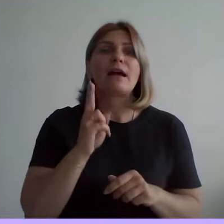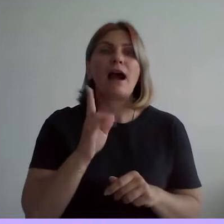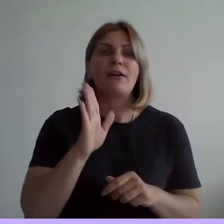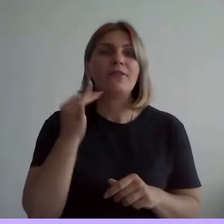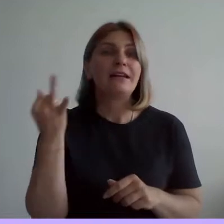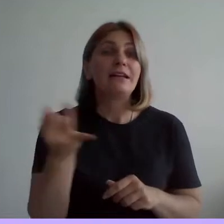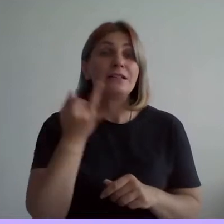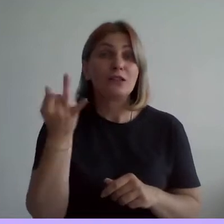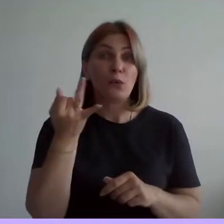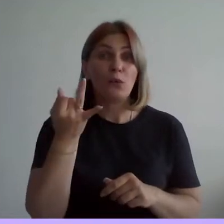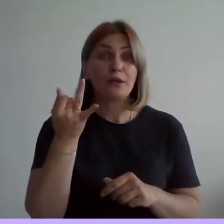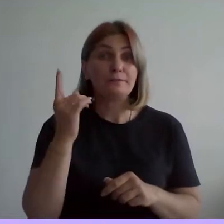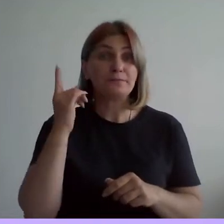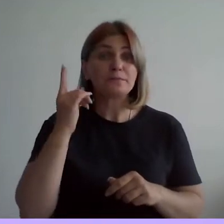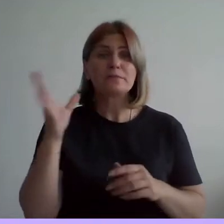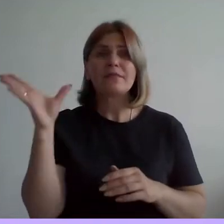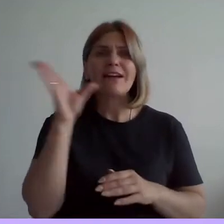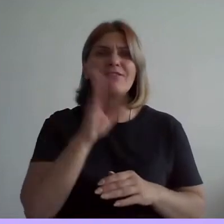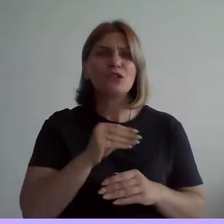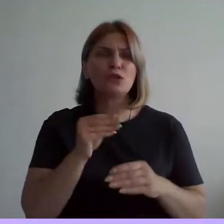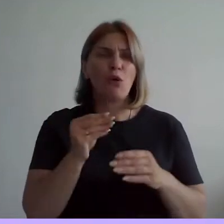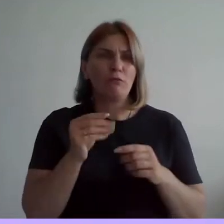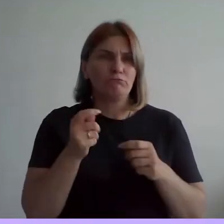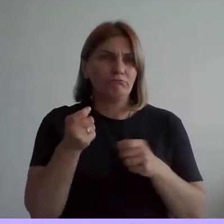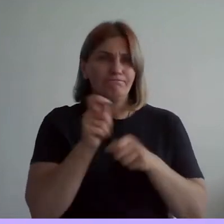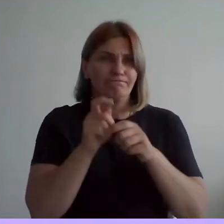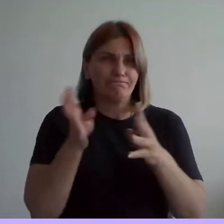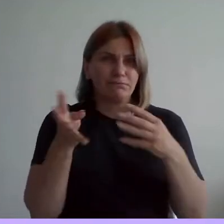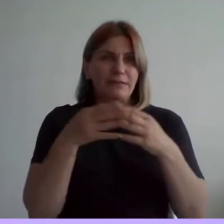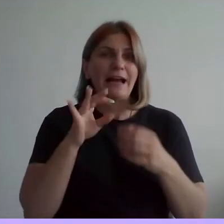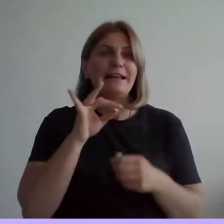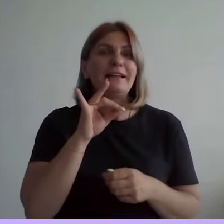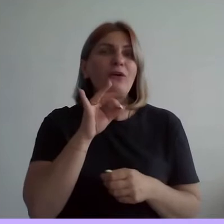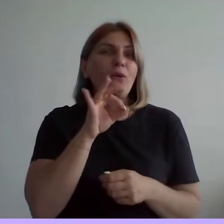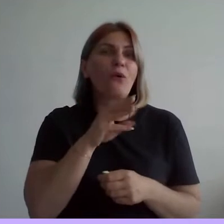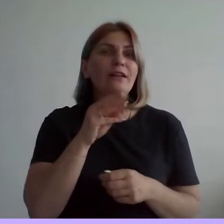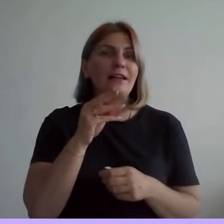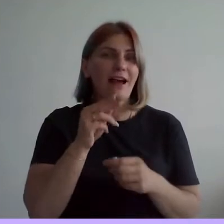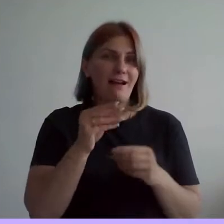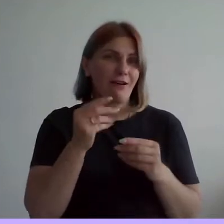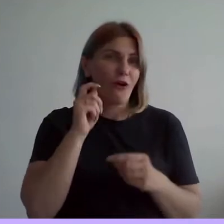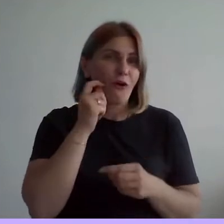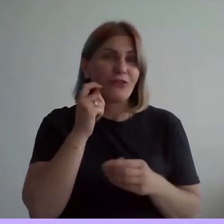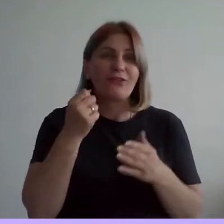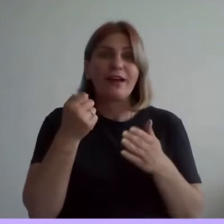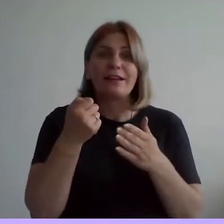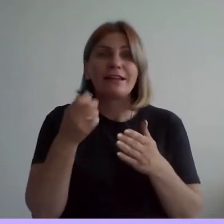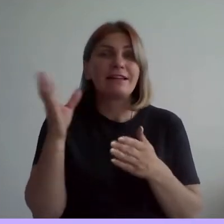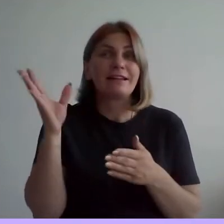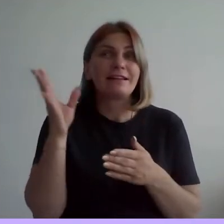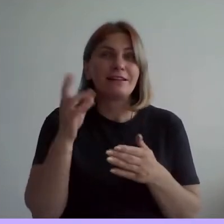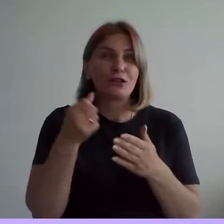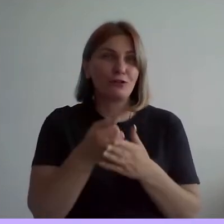все переплетается, как фантик от конфет перекручивается, так и вся история,